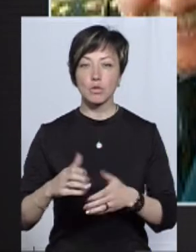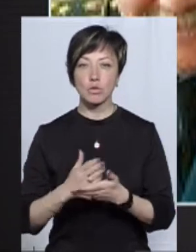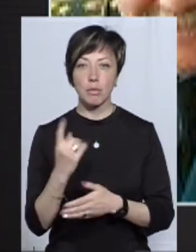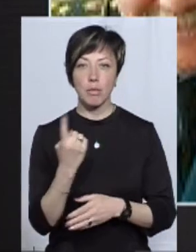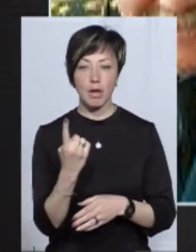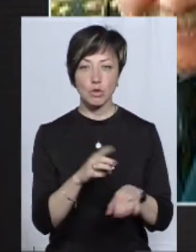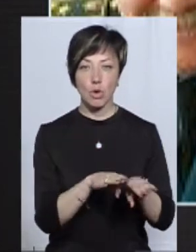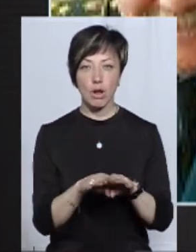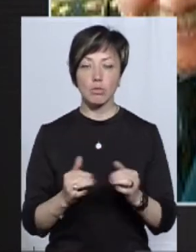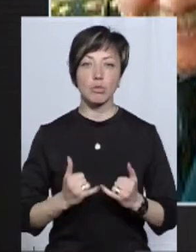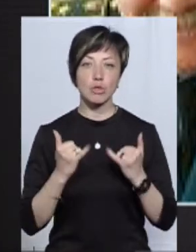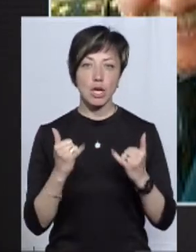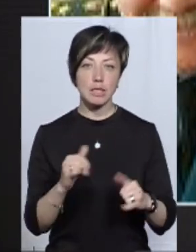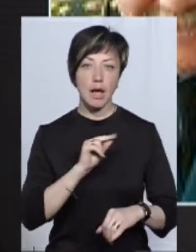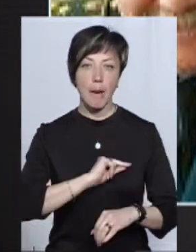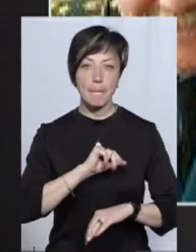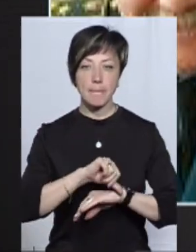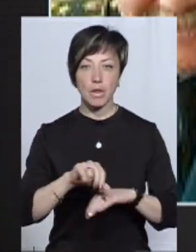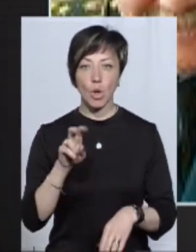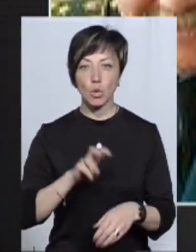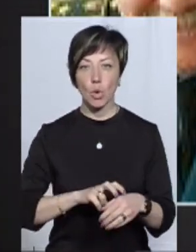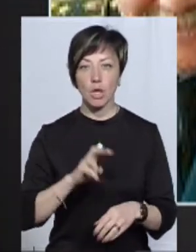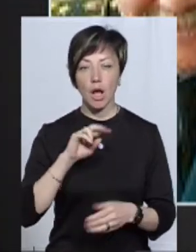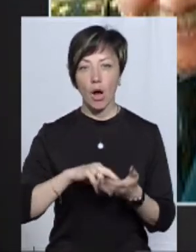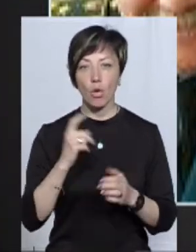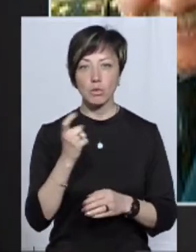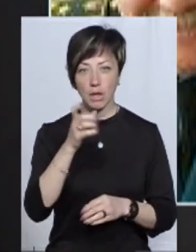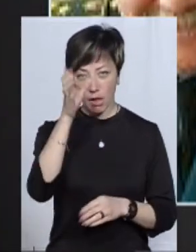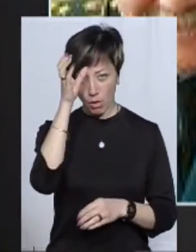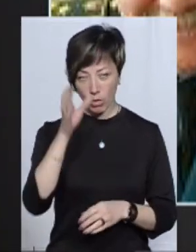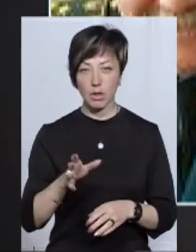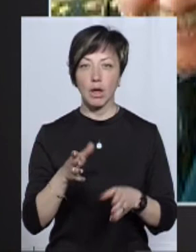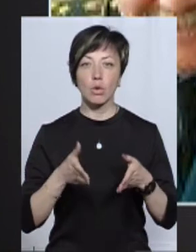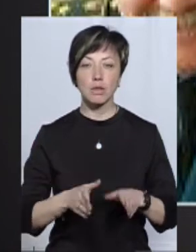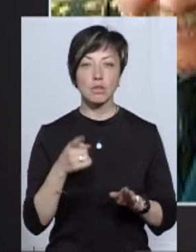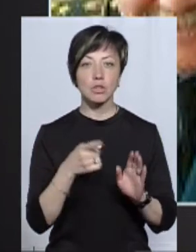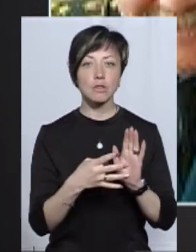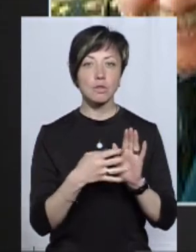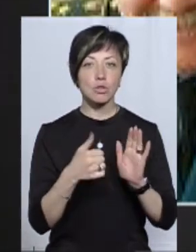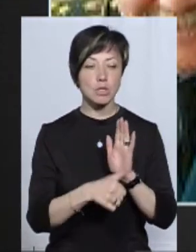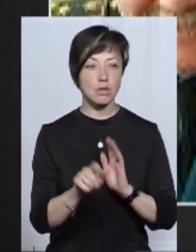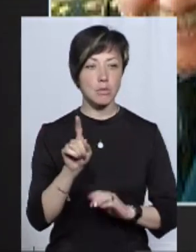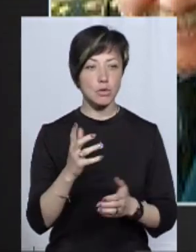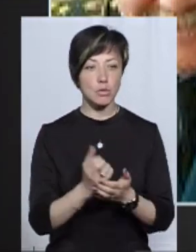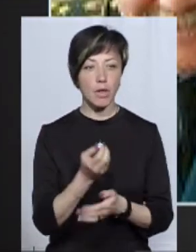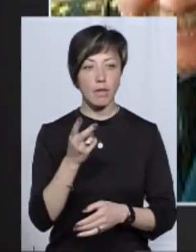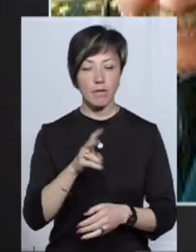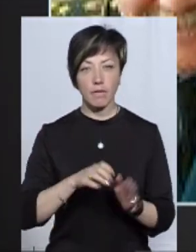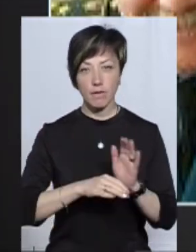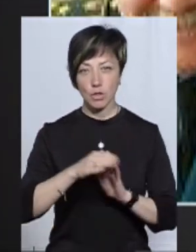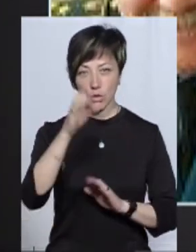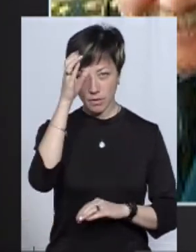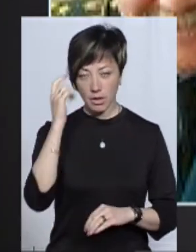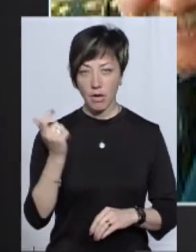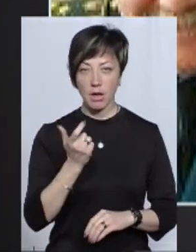рангу. Почесний митник України. Доктор економічних наук. Доцент. Народився у 1961-му. Здобув дві вищі освіти у